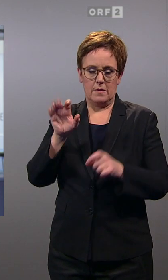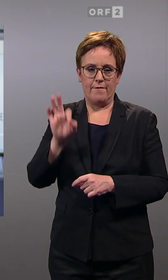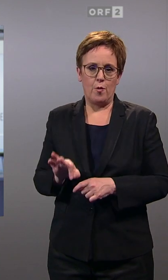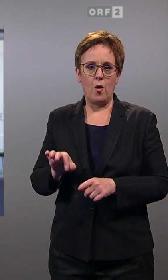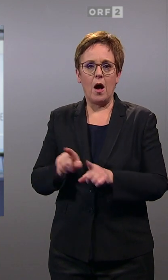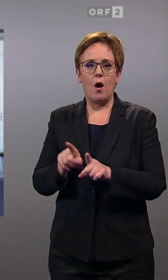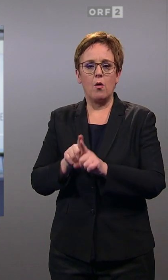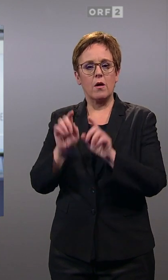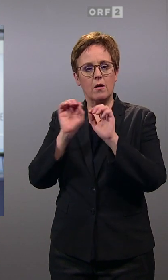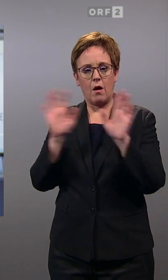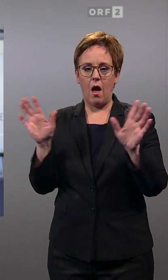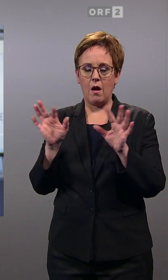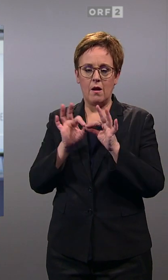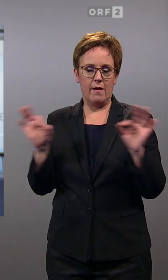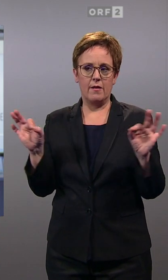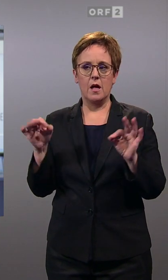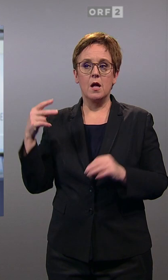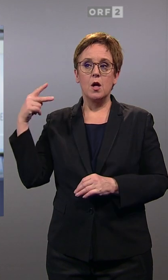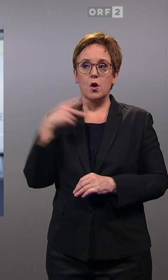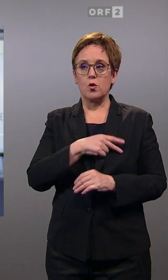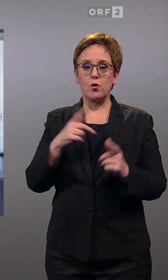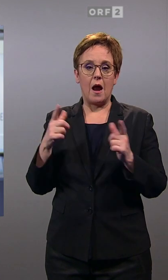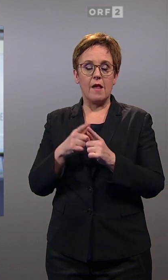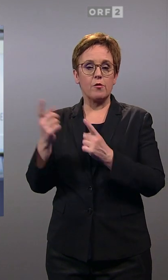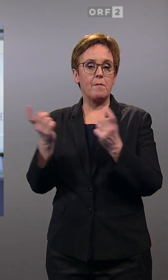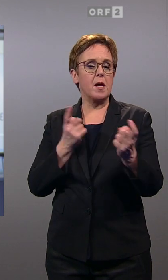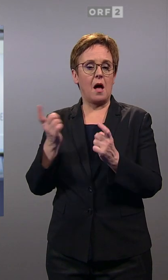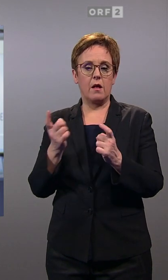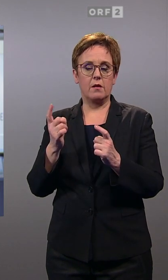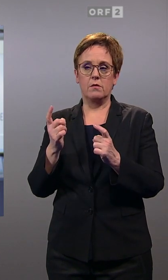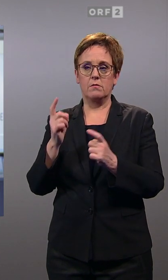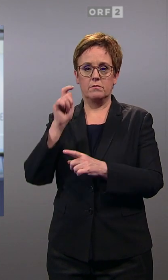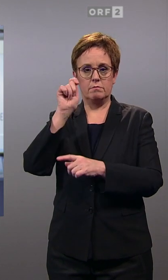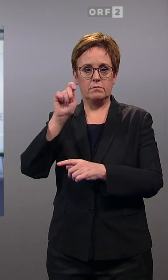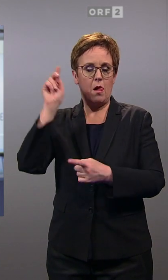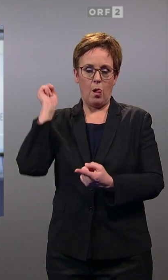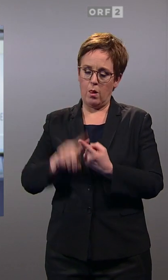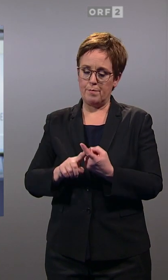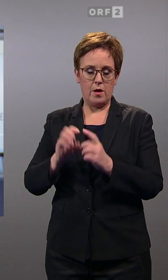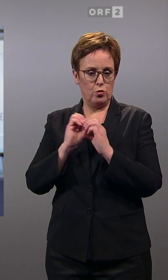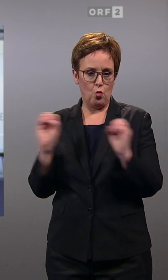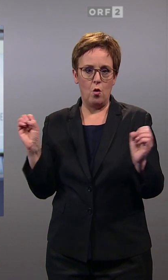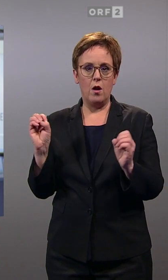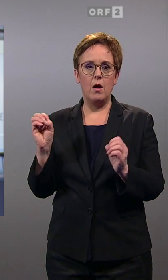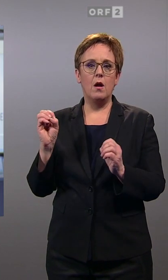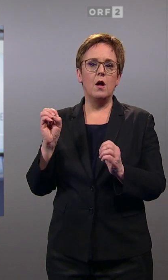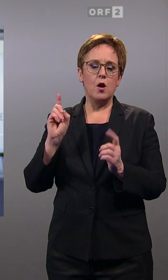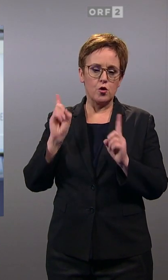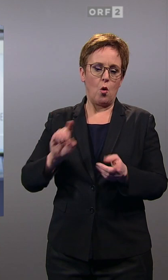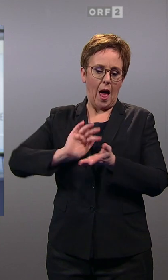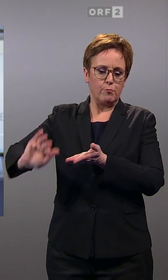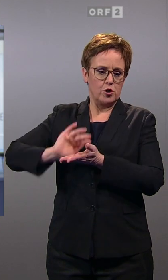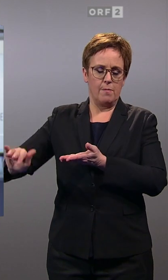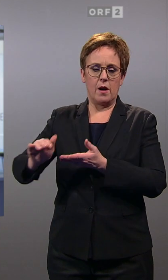so will, auch eine sehr klare Linie, Sozialleistungen für Migrantinnen, Migranten auf Null stellen. Es soll ein Jahr der Abschiebungen werden.